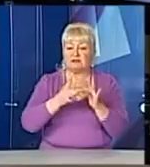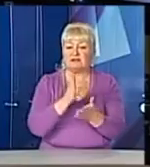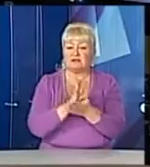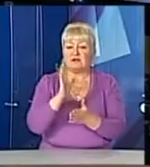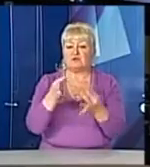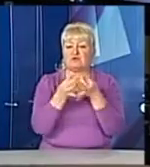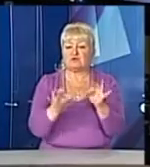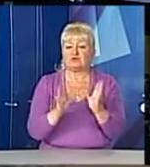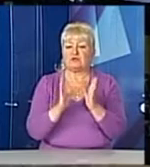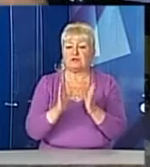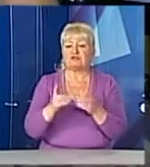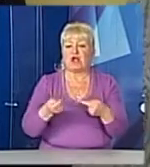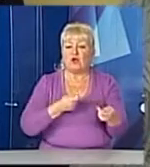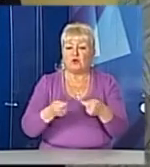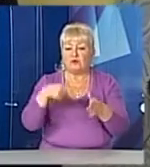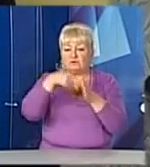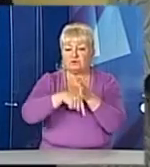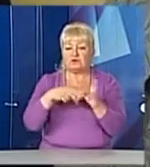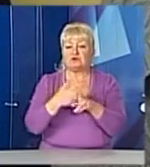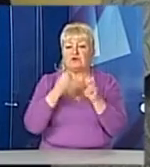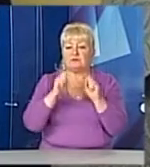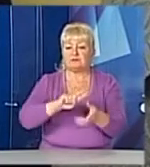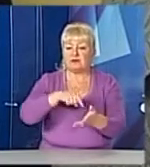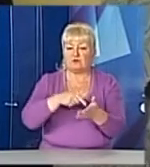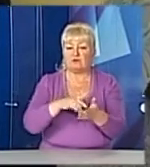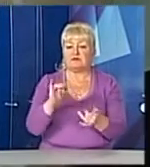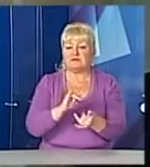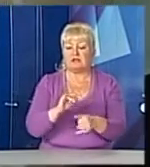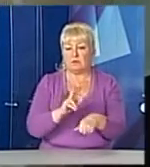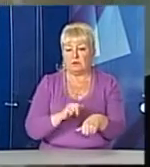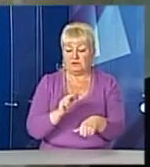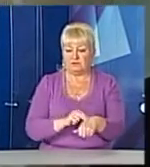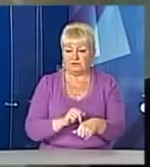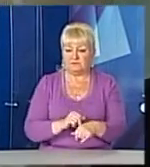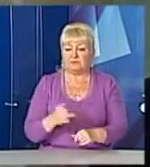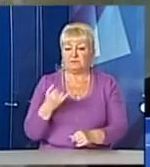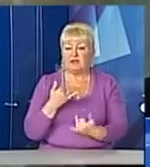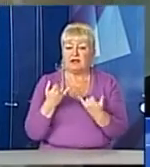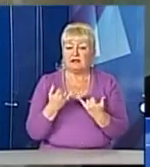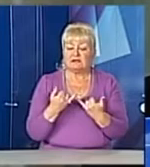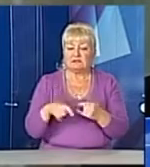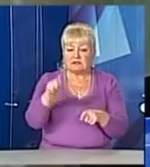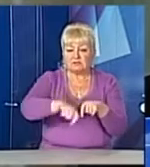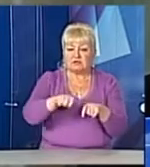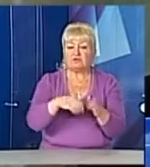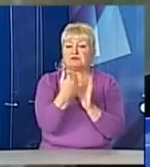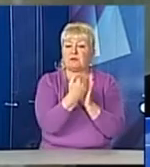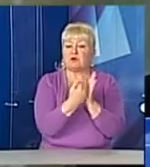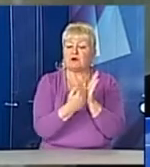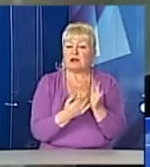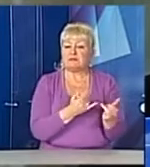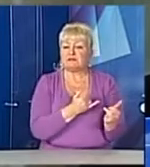доступною лише Управлінню внутрішньої безпеки міста та Ситуативному центру поліції. У нас зараз тестується програмне забезпечення, яке